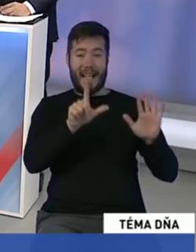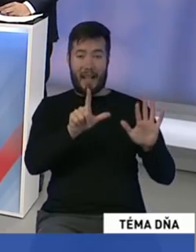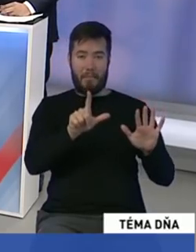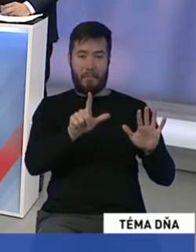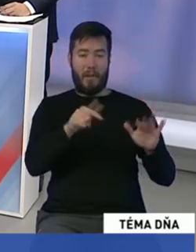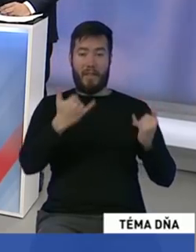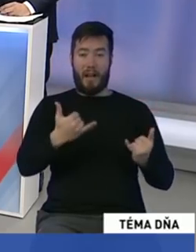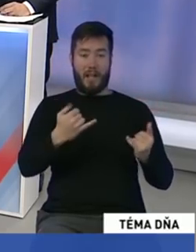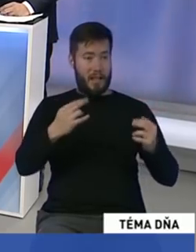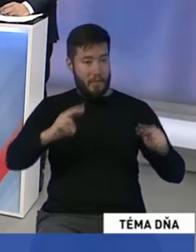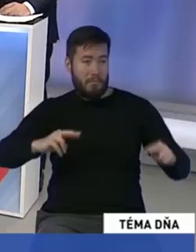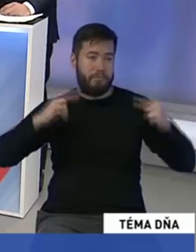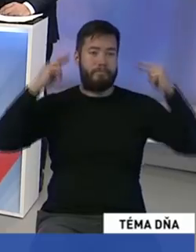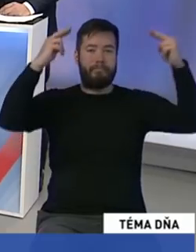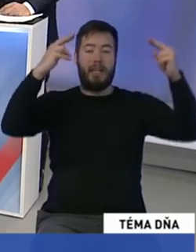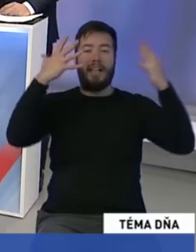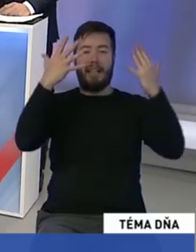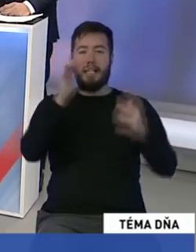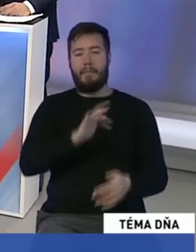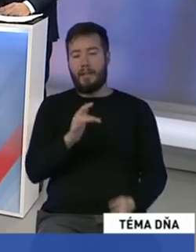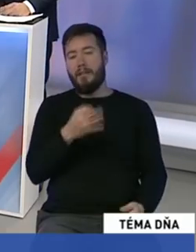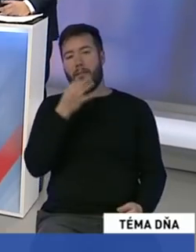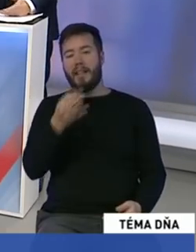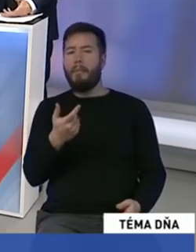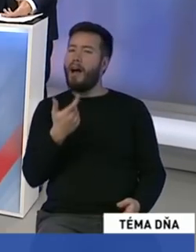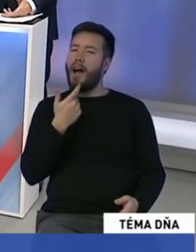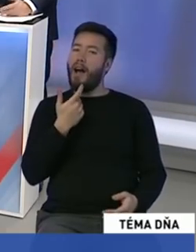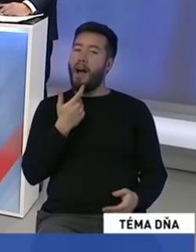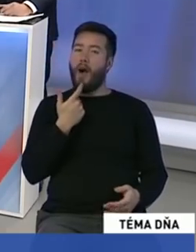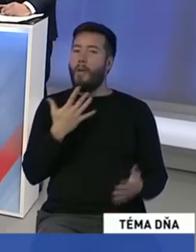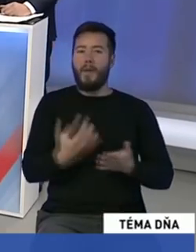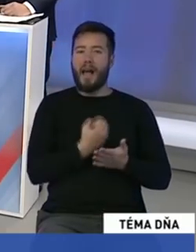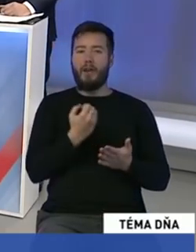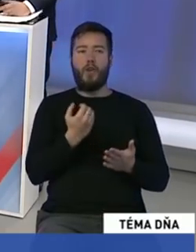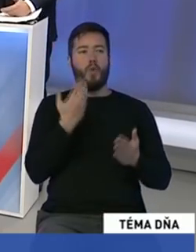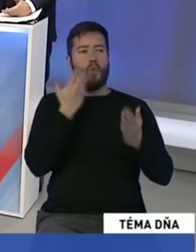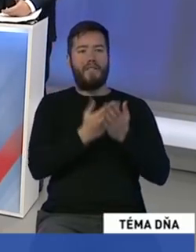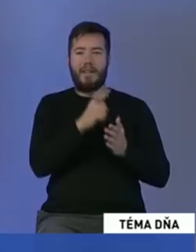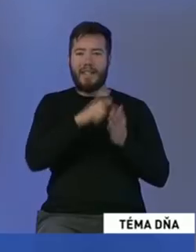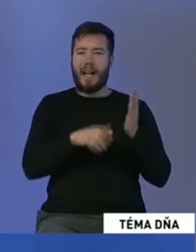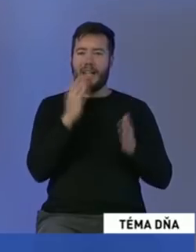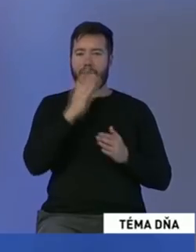10. Čím ste si podľa vás získali až takú veľkú dôveru v smere? No áno, vy ste to povedali, že